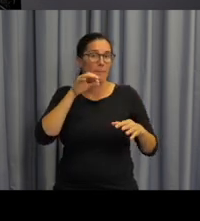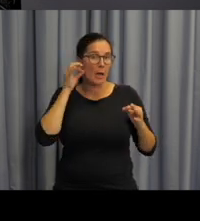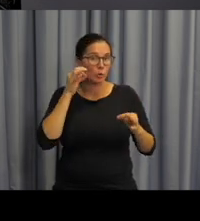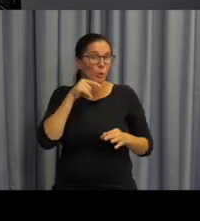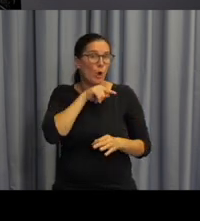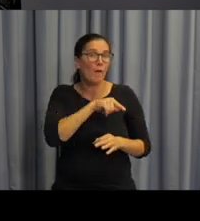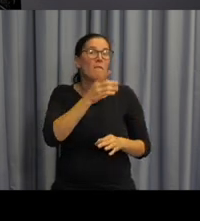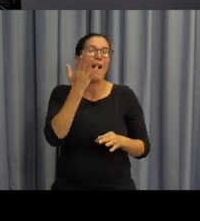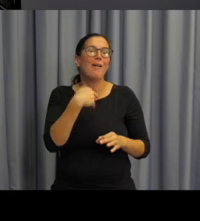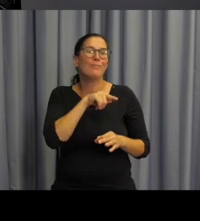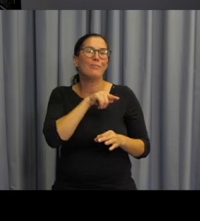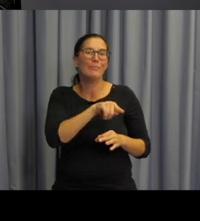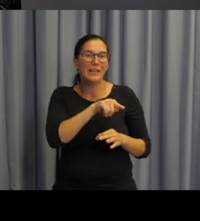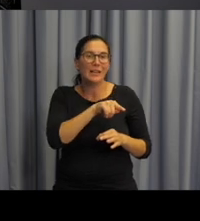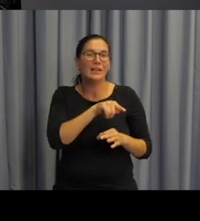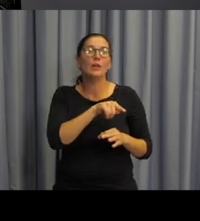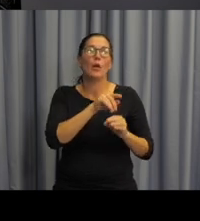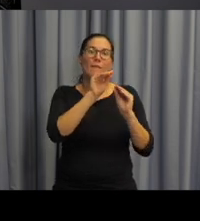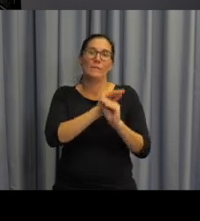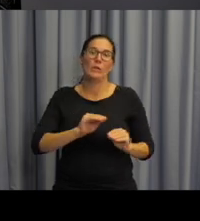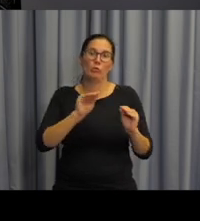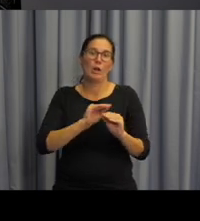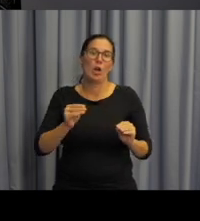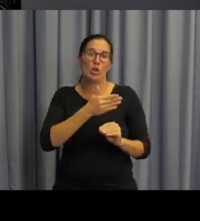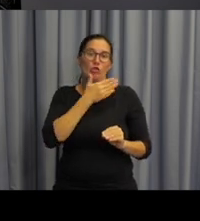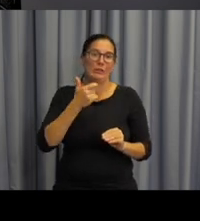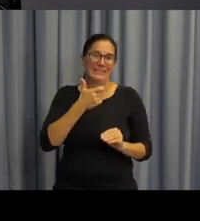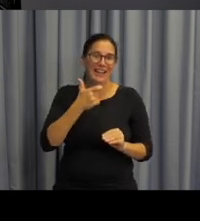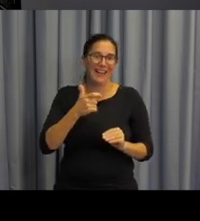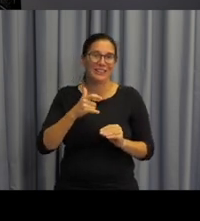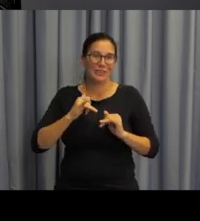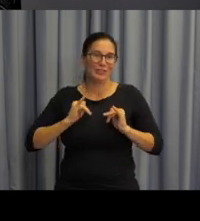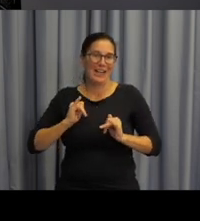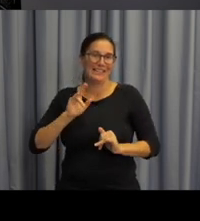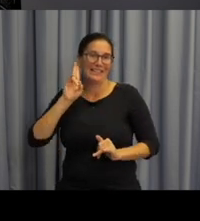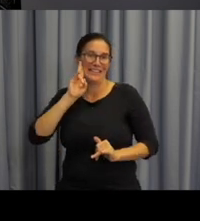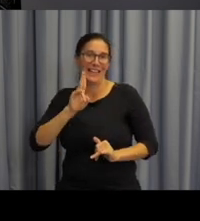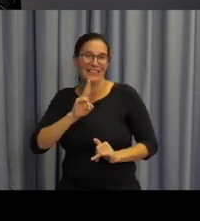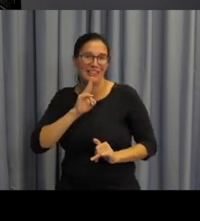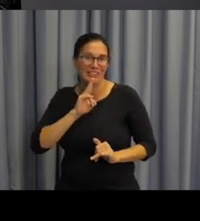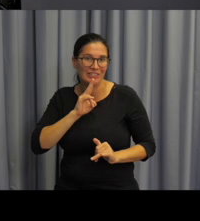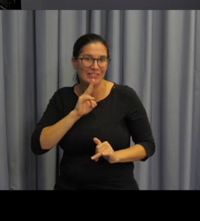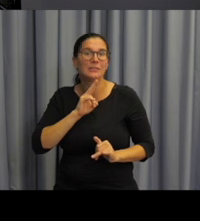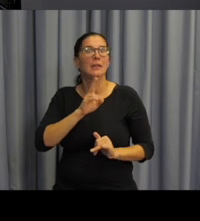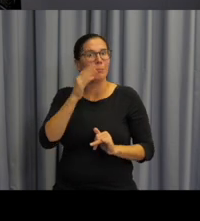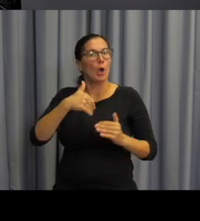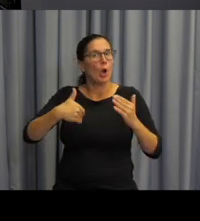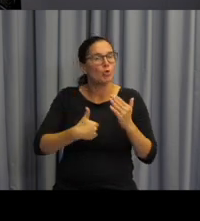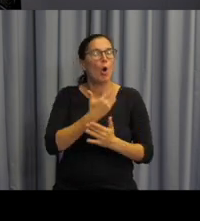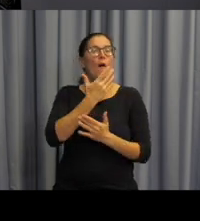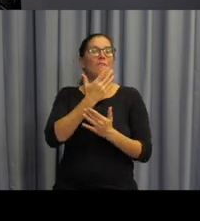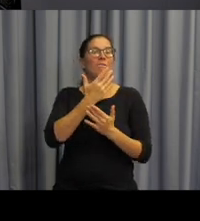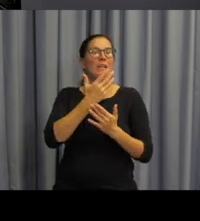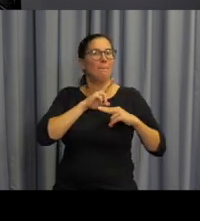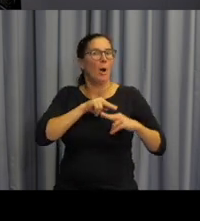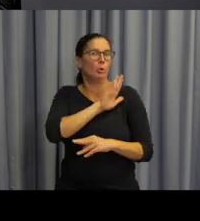do vzdělávání, toho jazykového vzdělávání žáků, neslyšících žáků, vnesla nový pohled, nový přístup. V